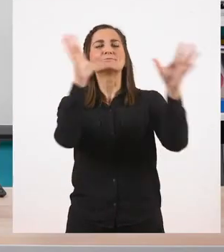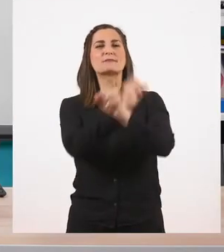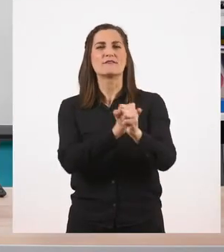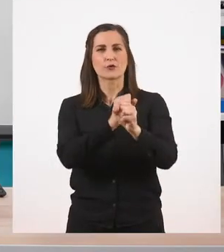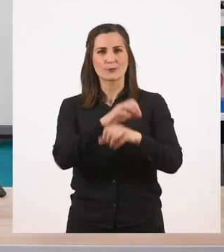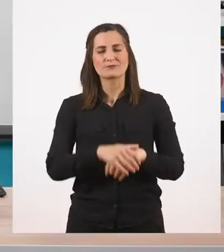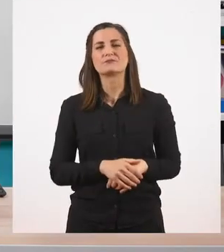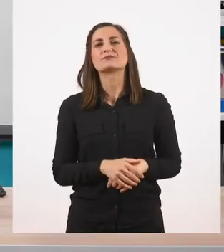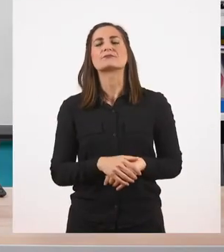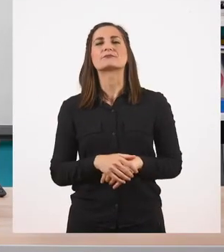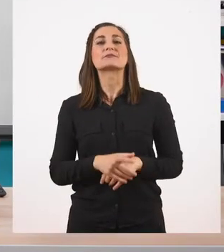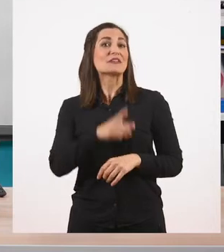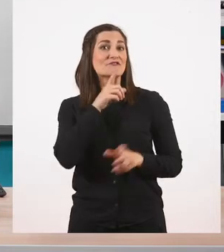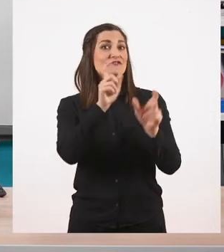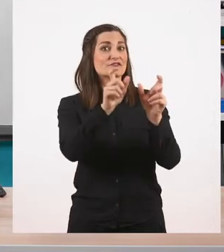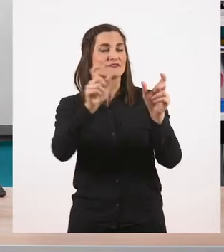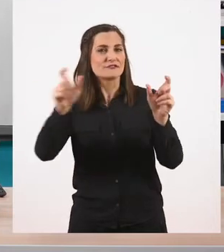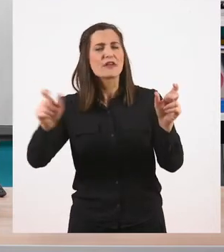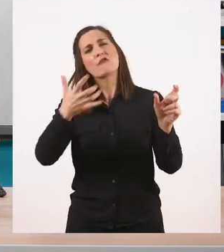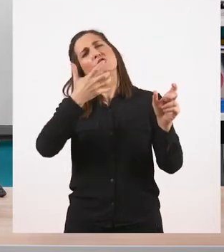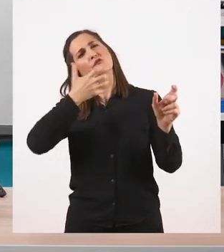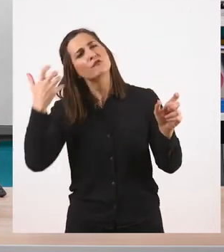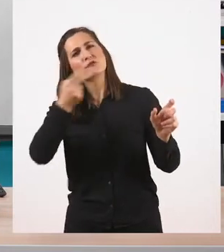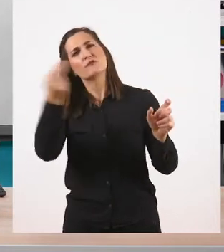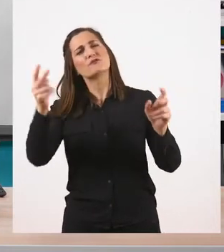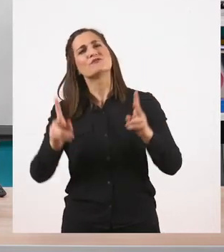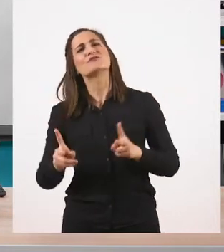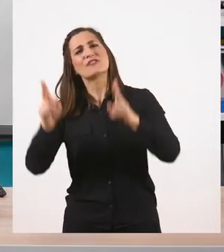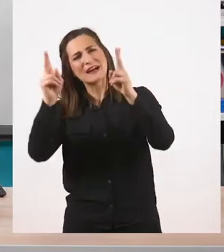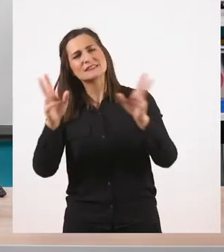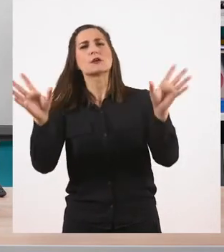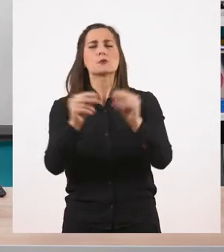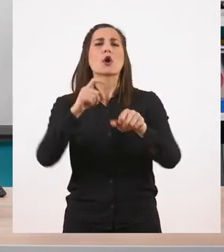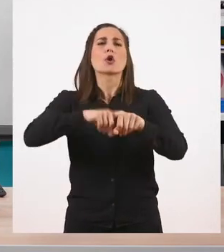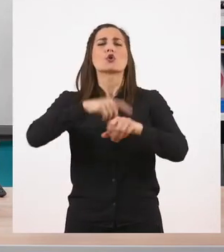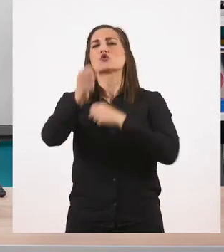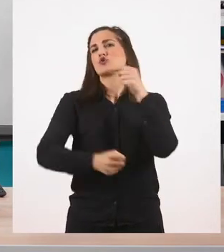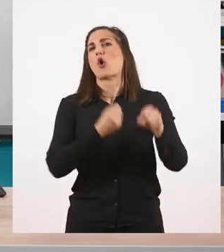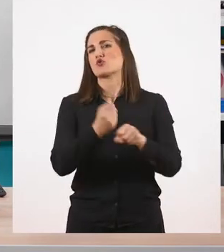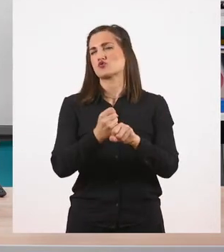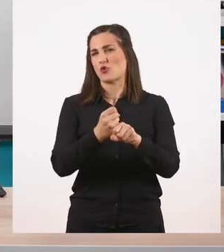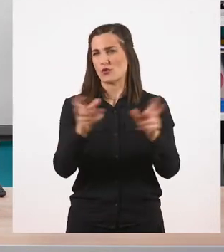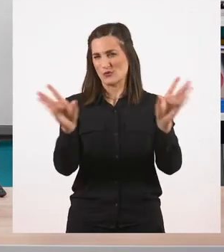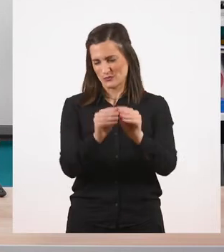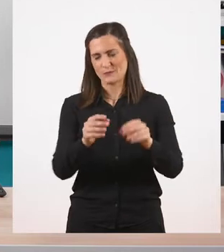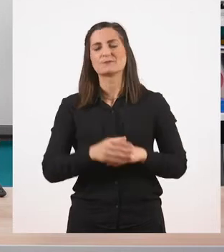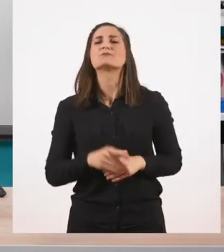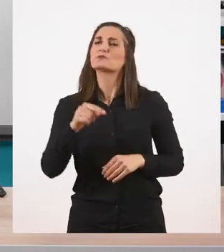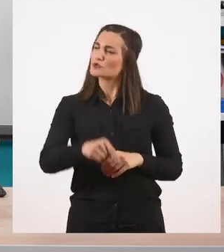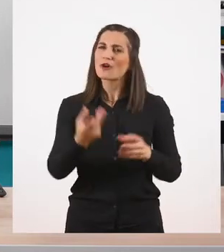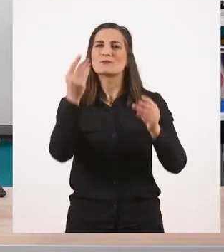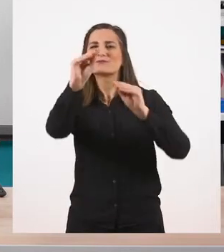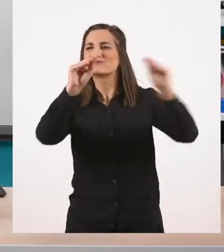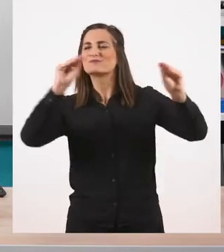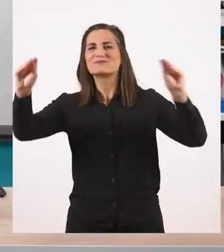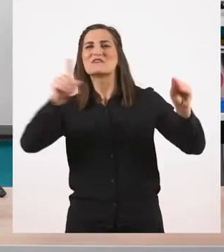είναι λέξεις και φράσεις που έχουν σχέση με το χρόνο. Πάμε τώρα να τις βάλουμε στις κατηγορίες που είπαμε